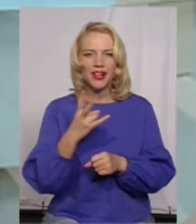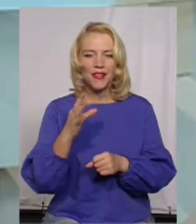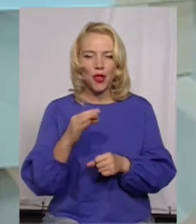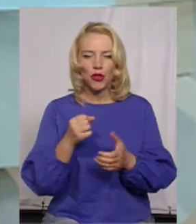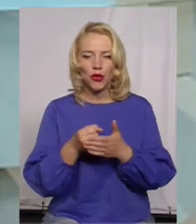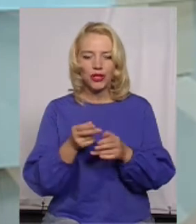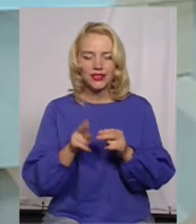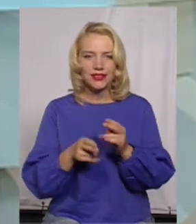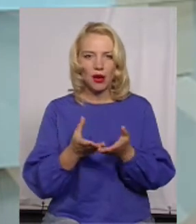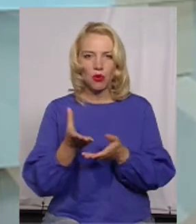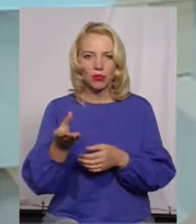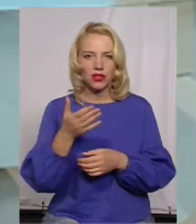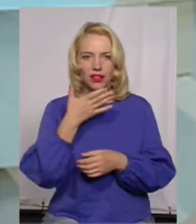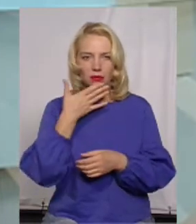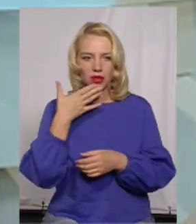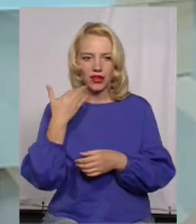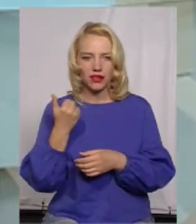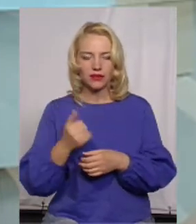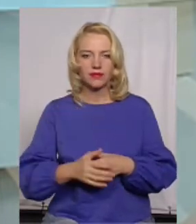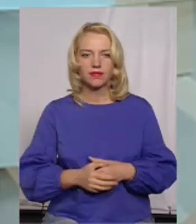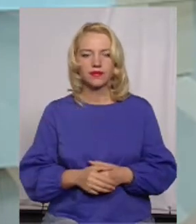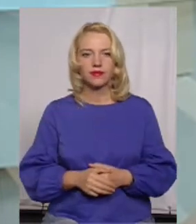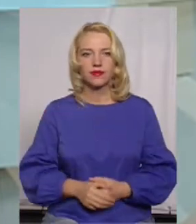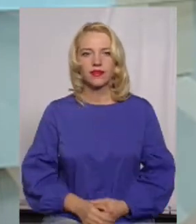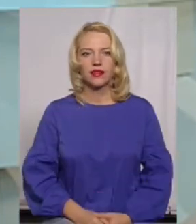давали, тобто оплату не провели, але зацікавленість є.